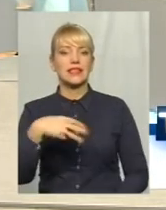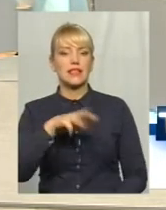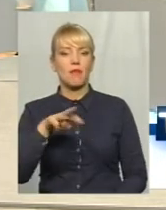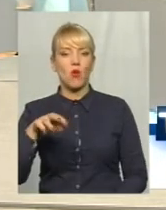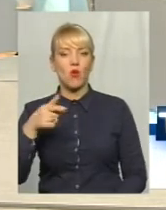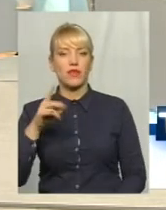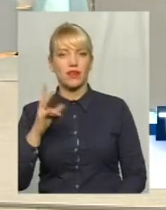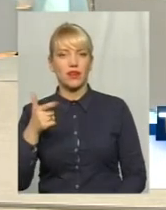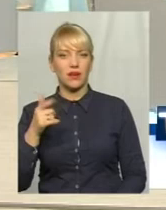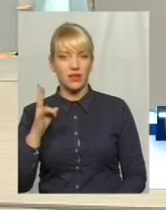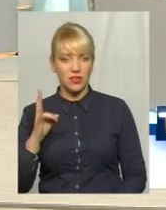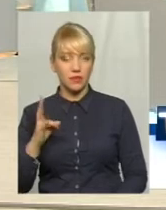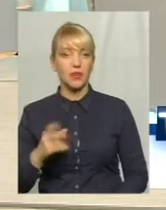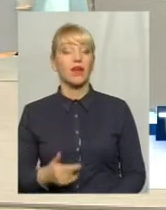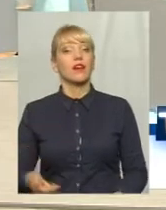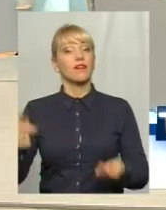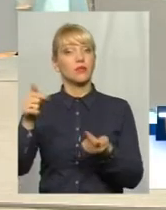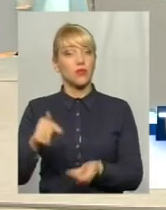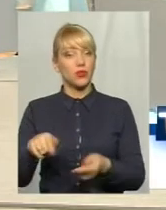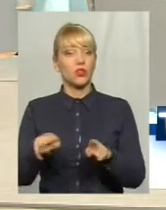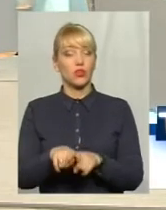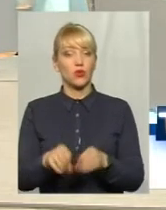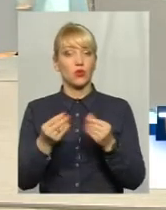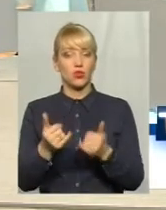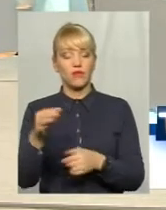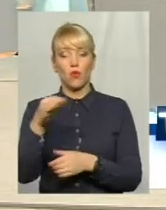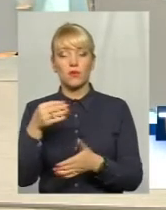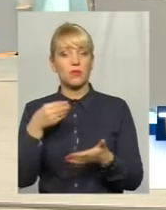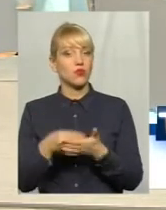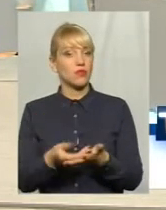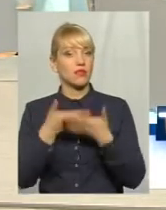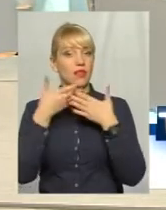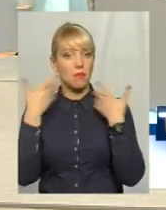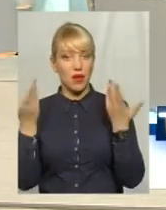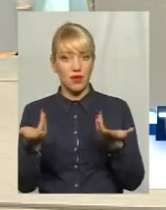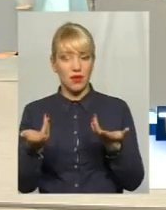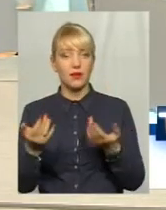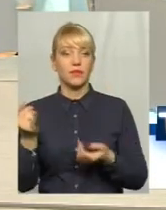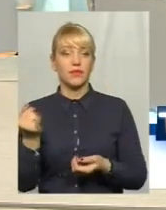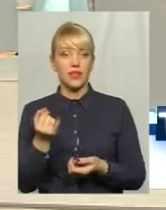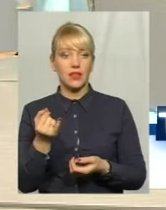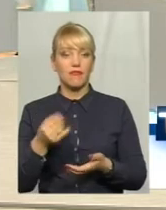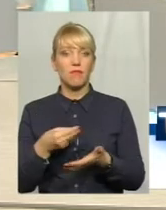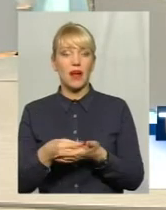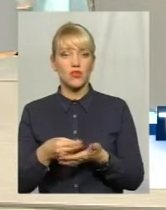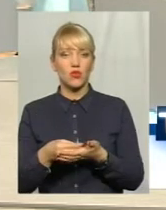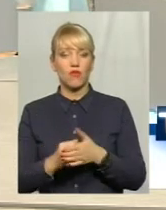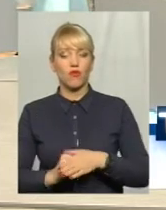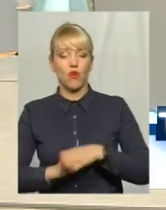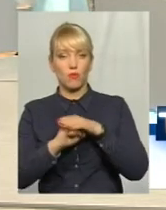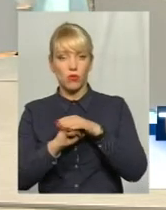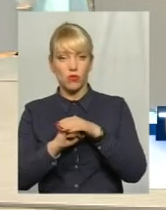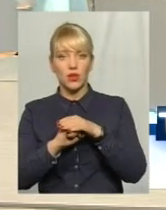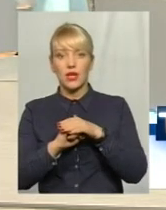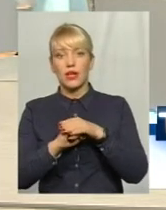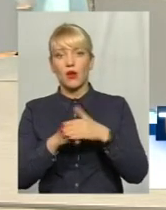гривень. Відповідно, таких коштів в обласному бюджеті немає. І в базовому бюджеті області